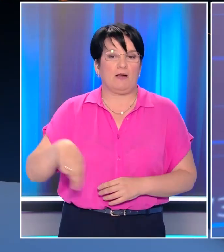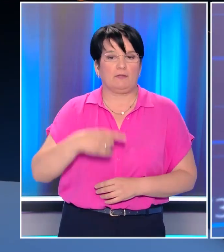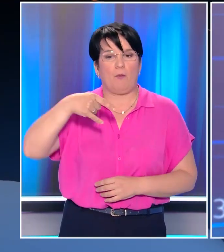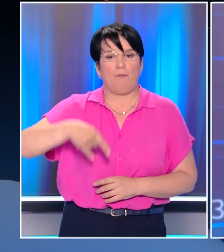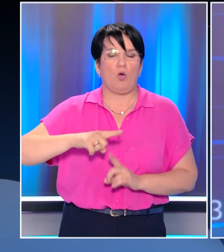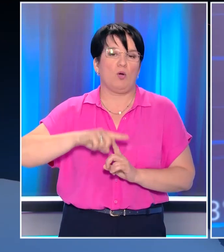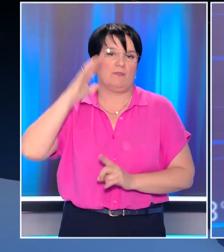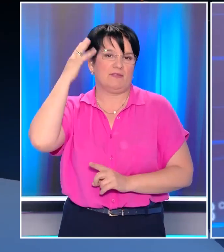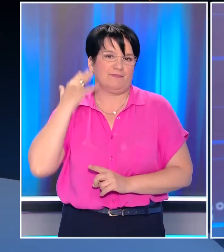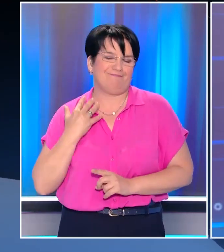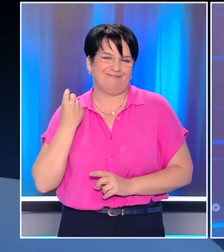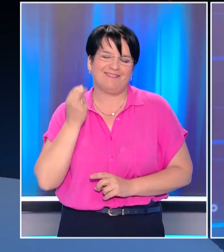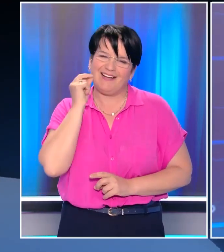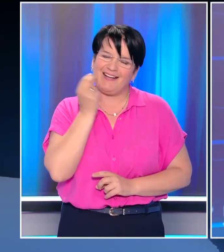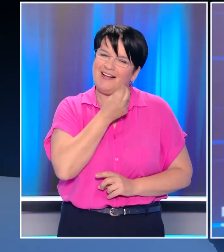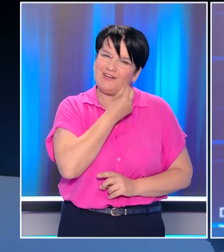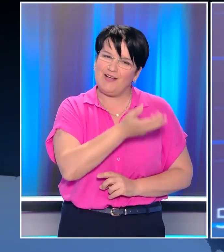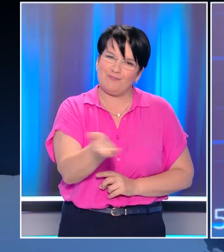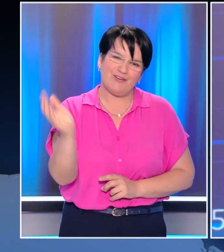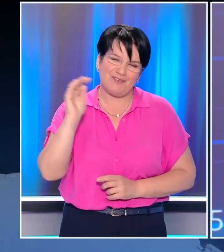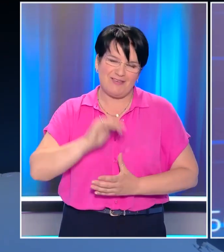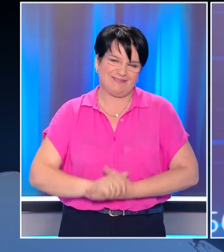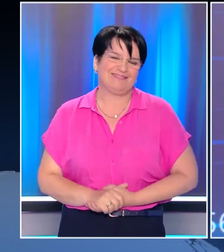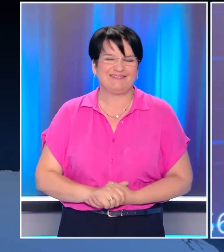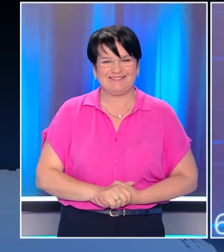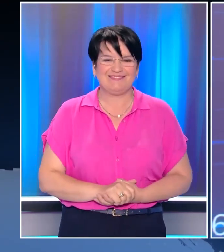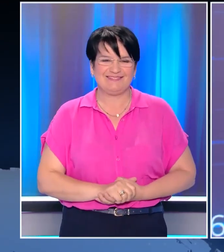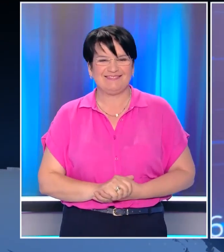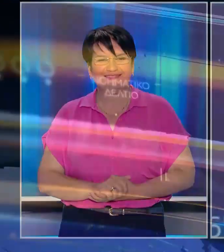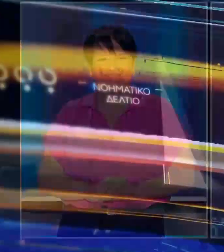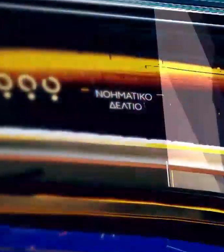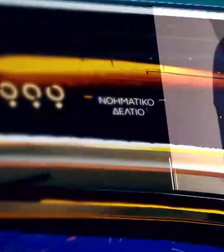ειδήσεων του όπεν στις 7 παρατέταρτο με την Πόπη Τσαπανίδου. Καλό απόγευμα σε όλους.